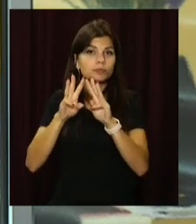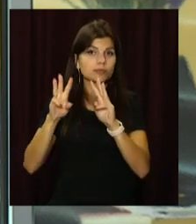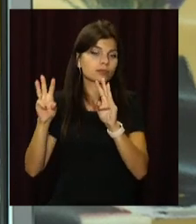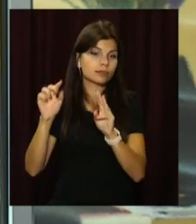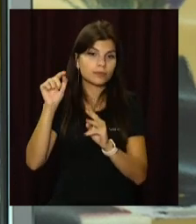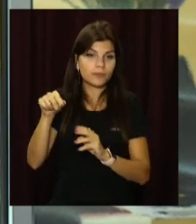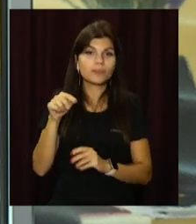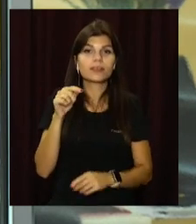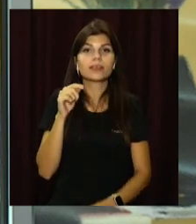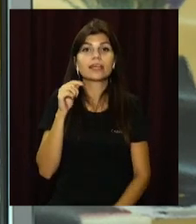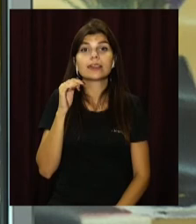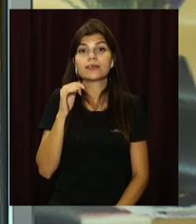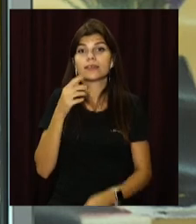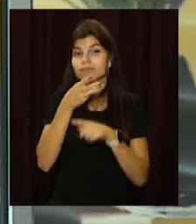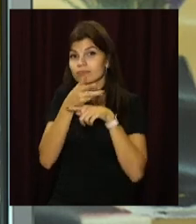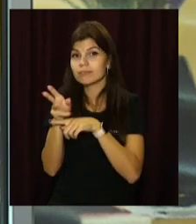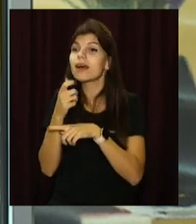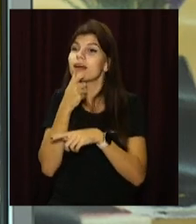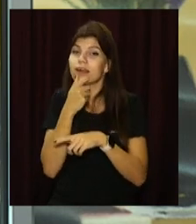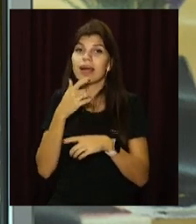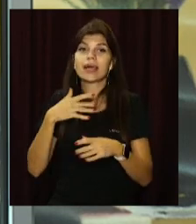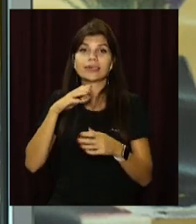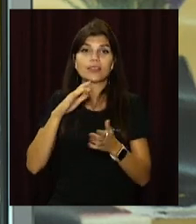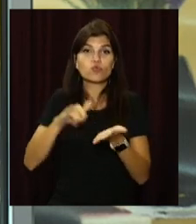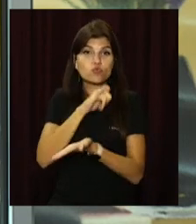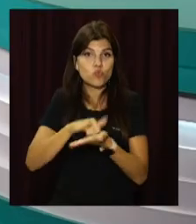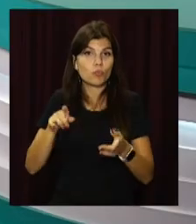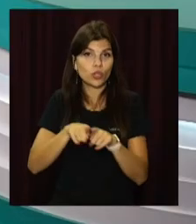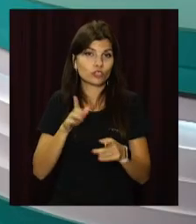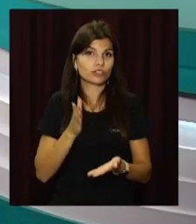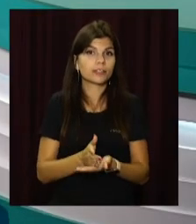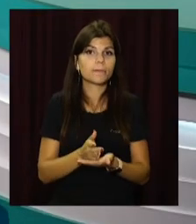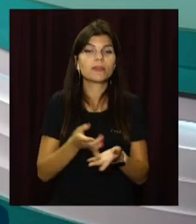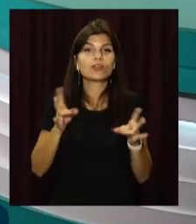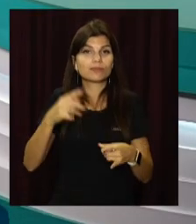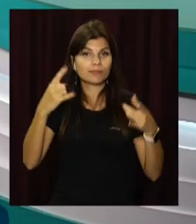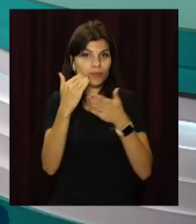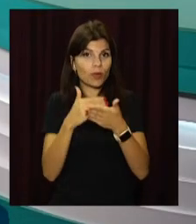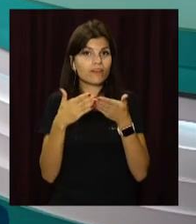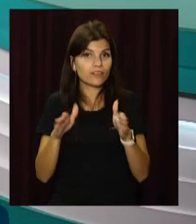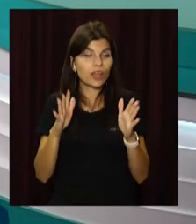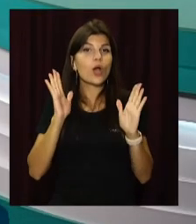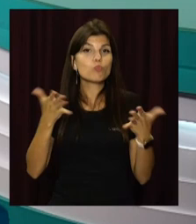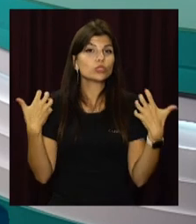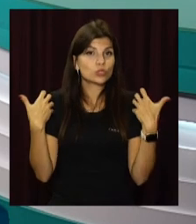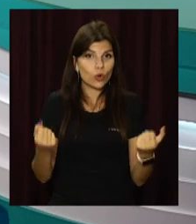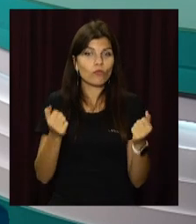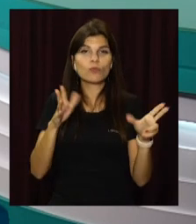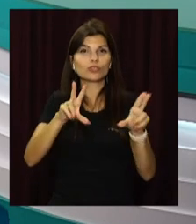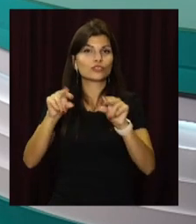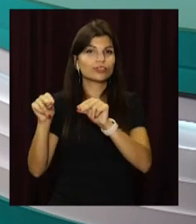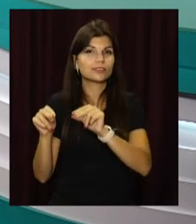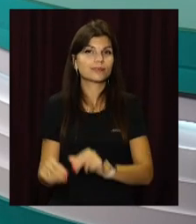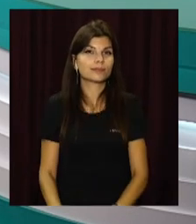opentv.media. Сюжети переглядаєте на нашому ютуб-каналі. Залишайтесь відкритим, будьте здорові і хай